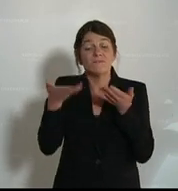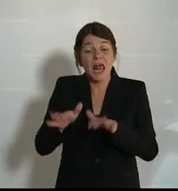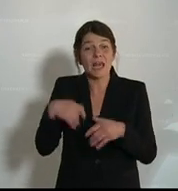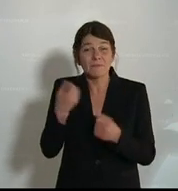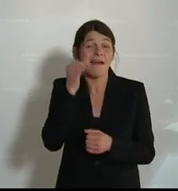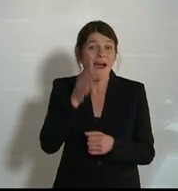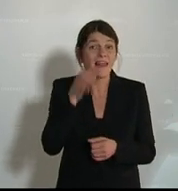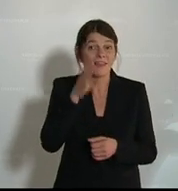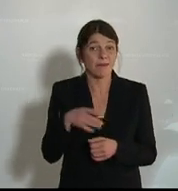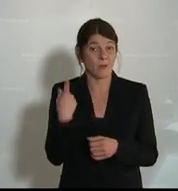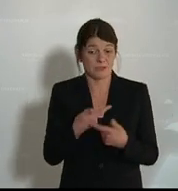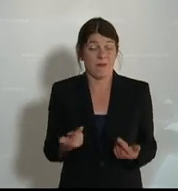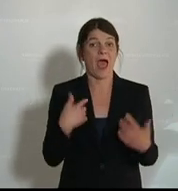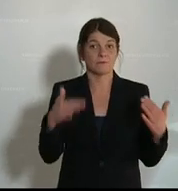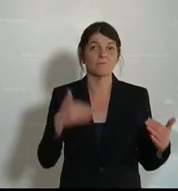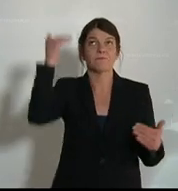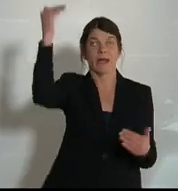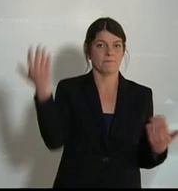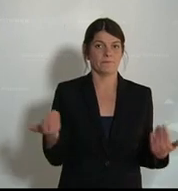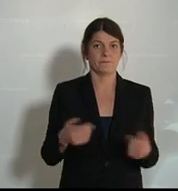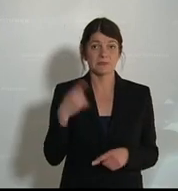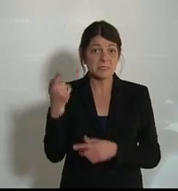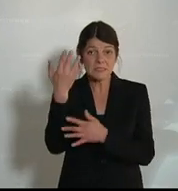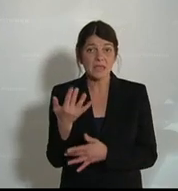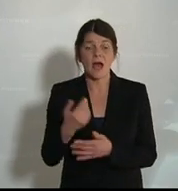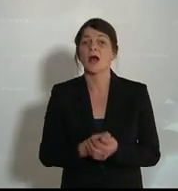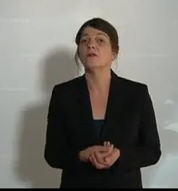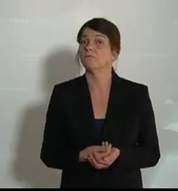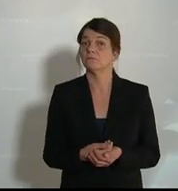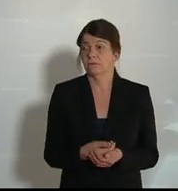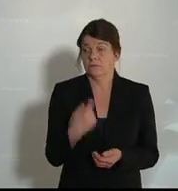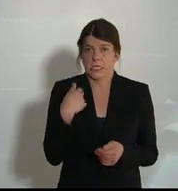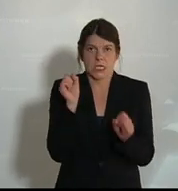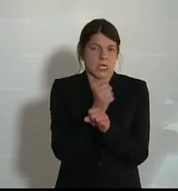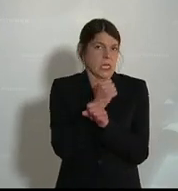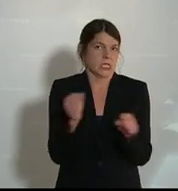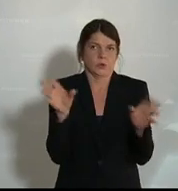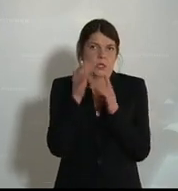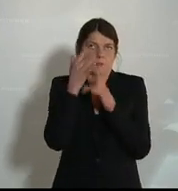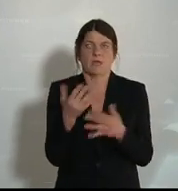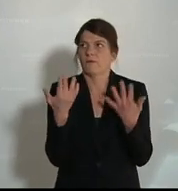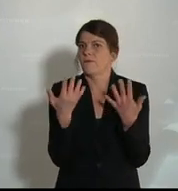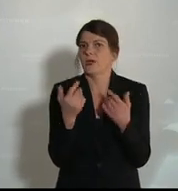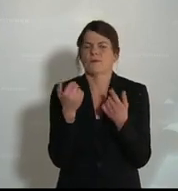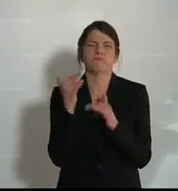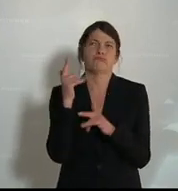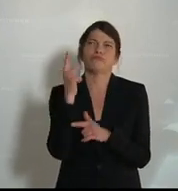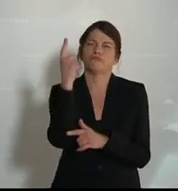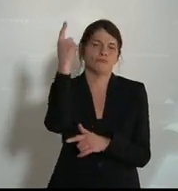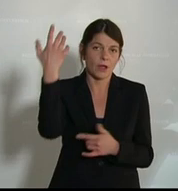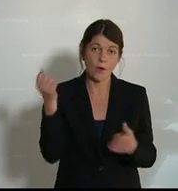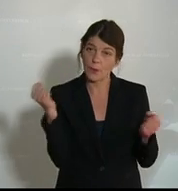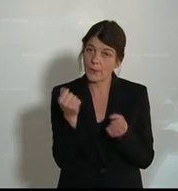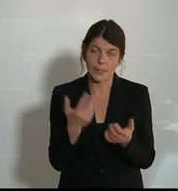unserem Land vorgenommen werden, gegenüberstellen, eine Zahl, die wir gar nicht zusammenzählen können, weil sie wahrscheinlich so